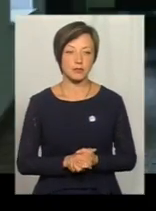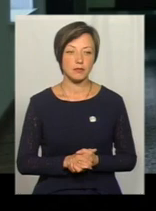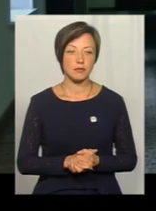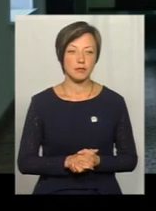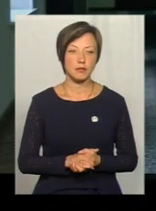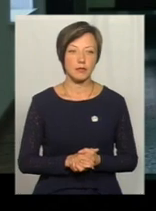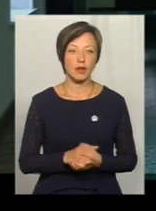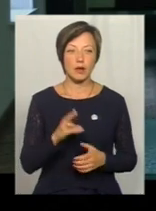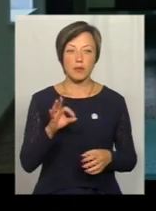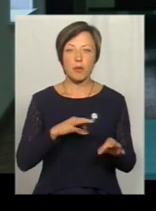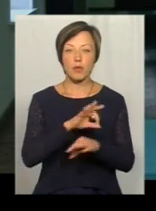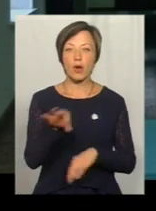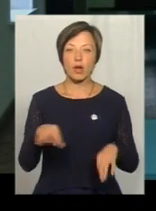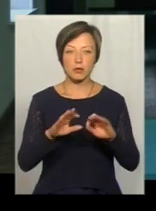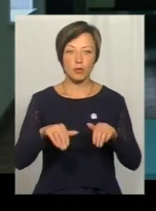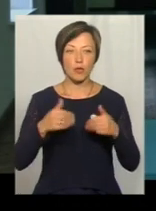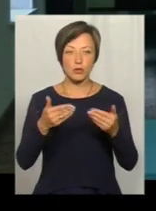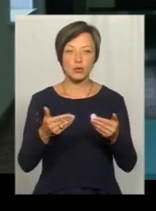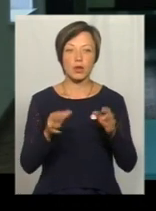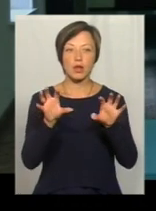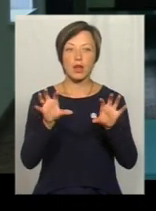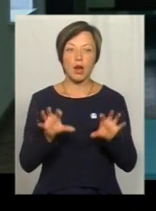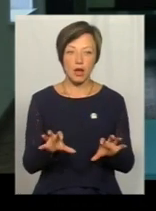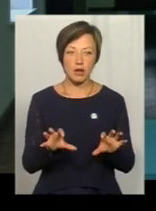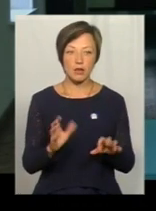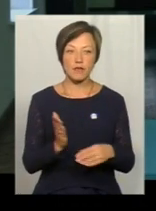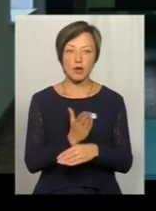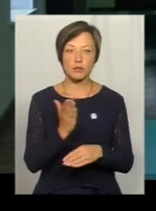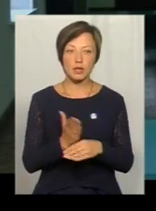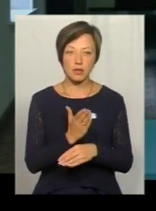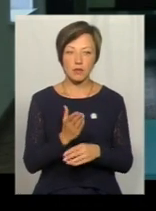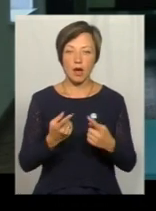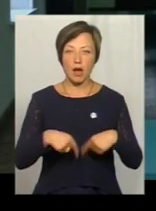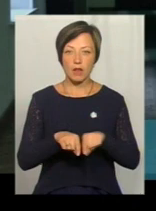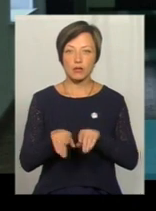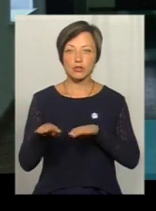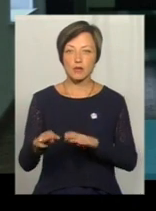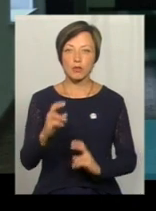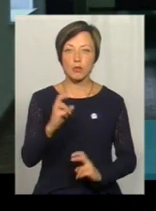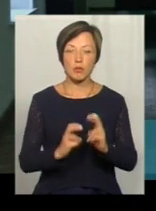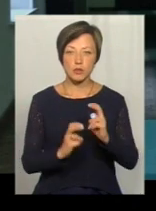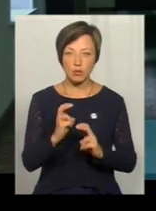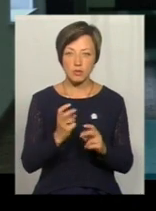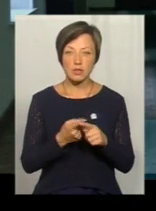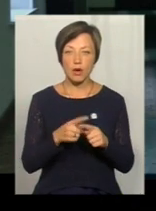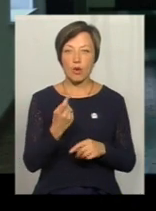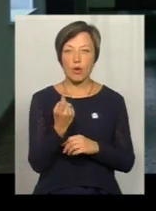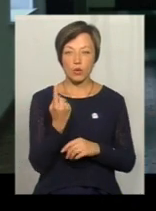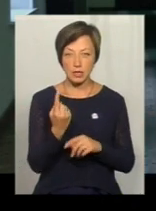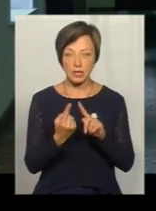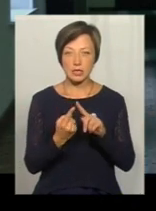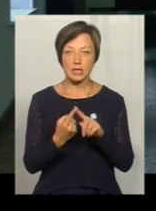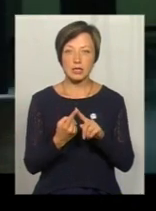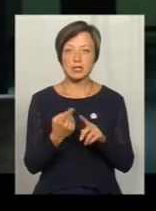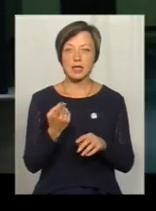По проєктах, які ми пропонуємо для легальних виробників галузі швейної промисловості, один з таких – це